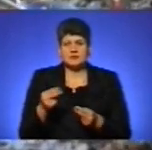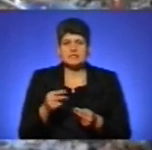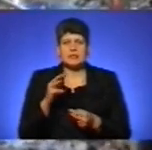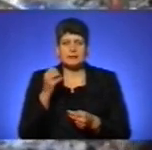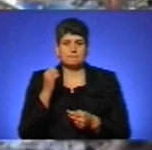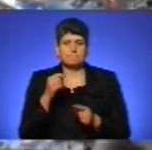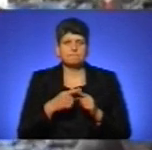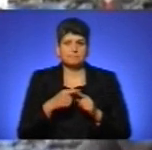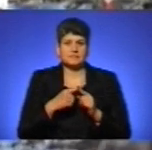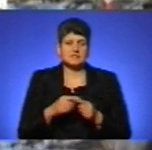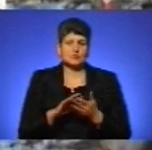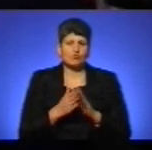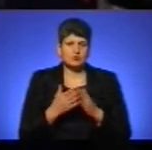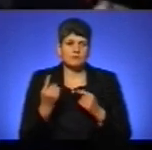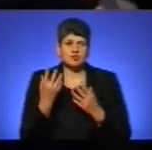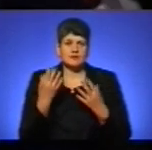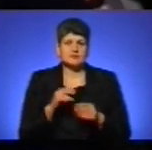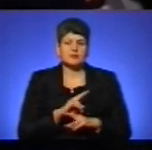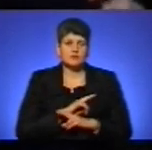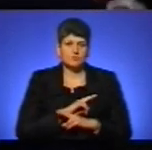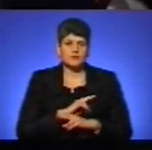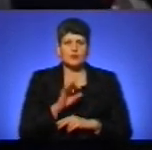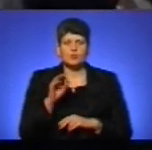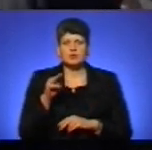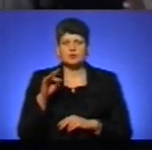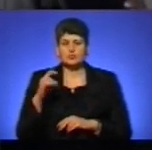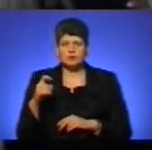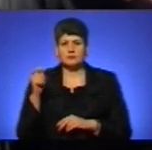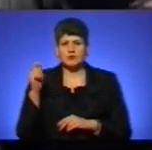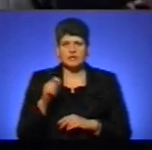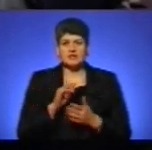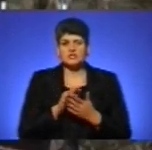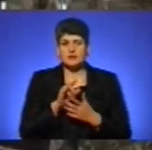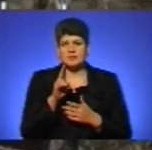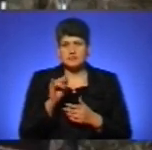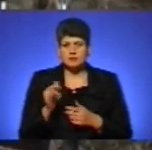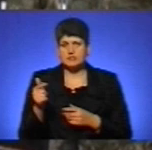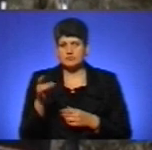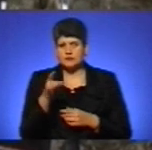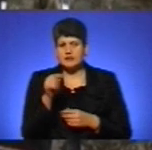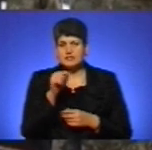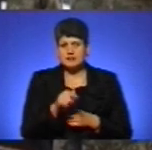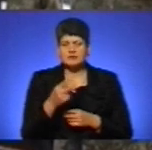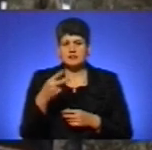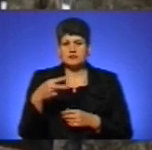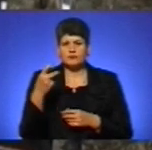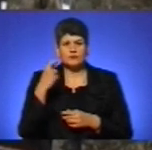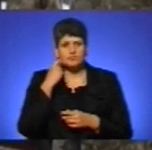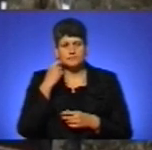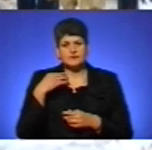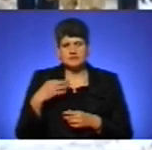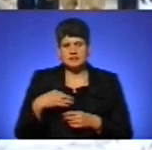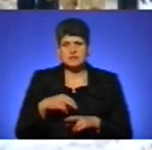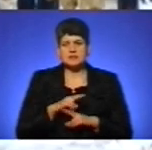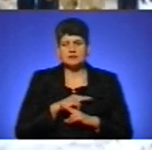угоді, в перший день він загинув. Ольга Трух приїхала з Жабинців Гусятинського району. Її 22-річний син загинув